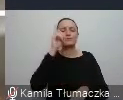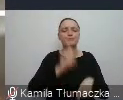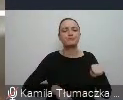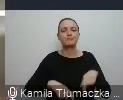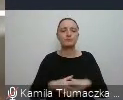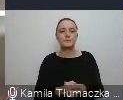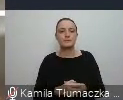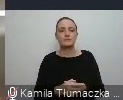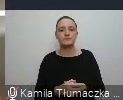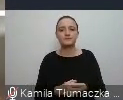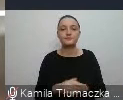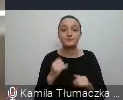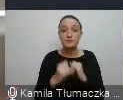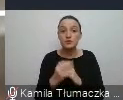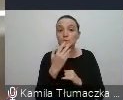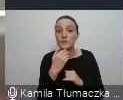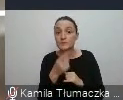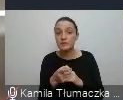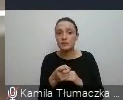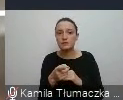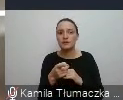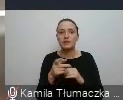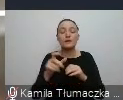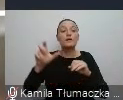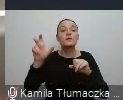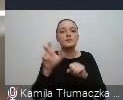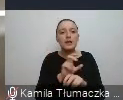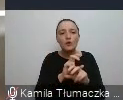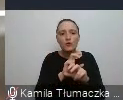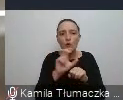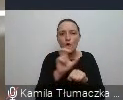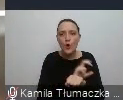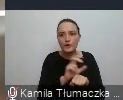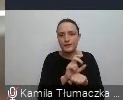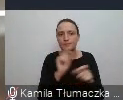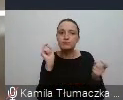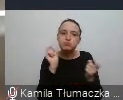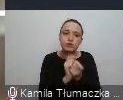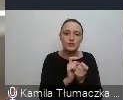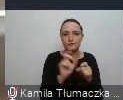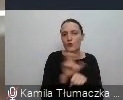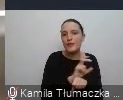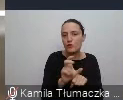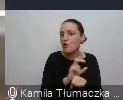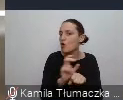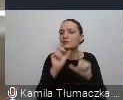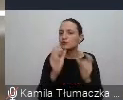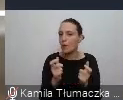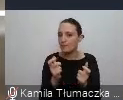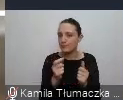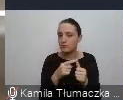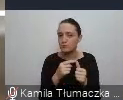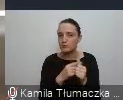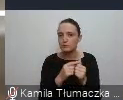I jeśli mówimy o technologiach i argumentach, takich kontrargumentach z nimi związanych, to jest to